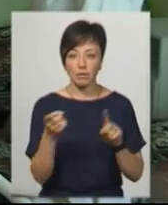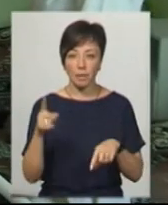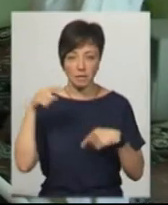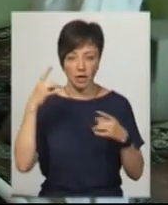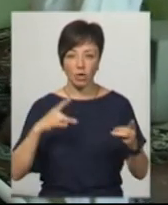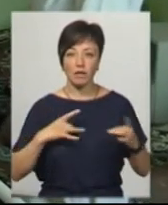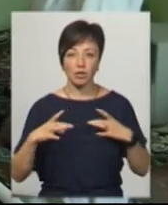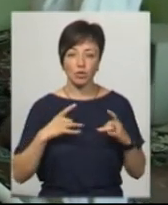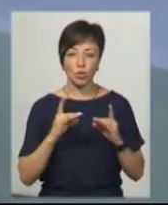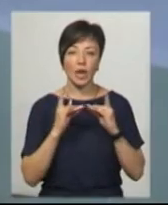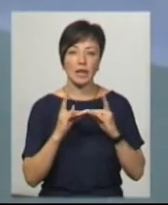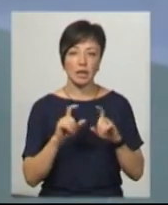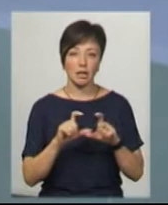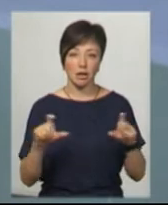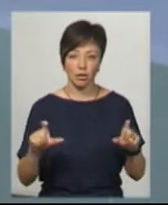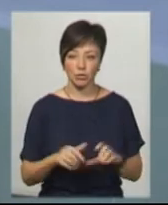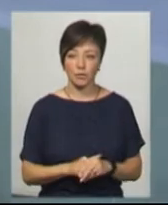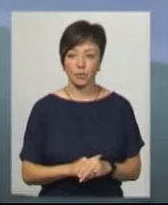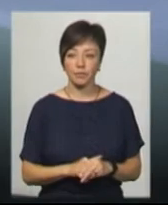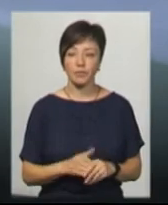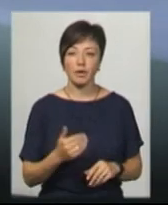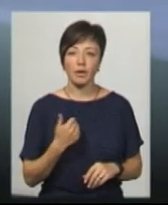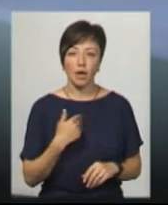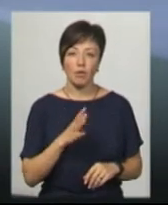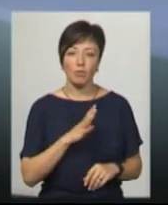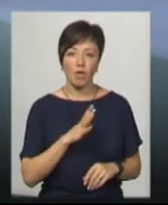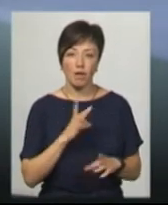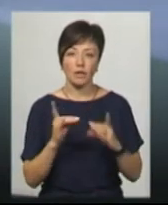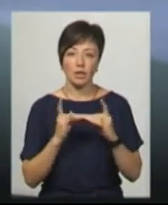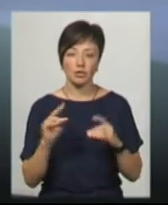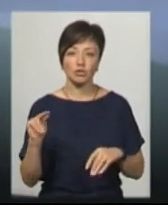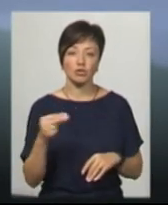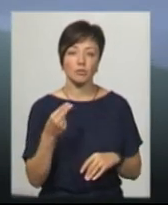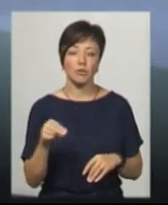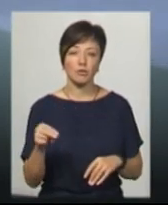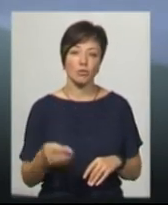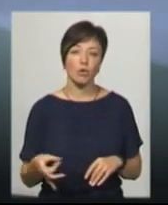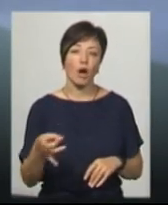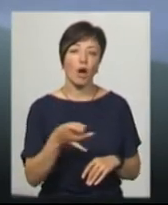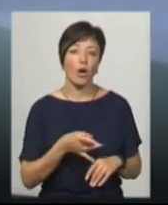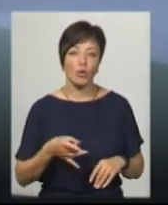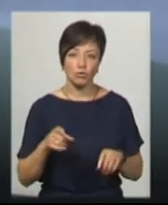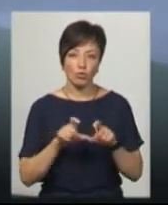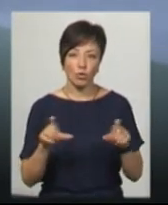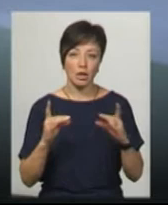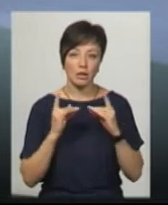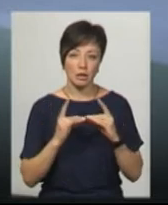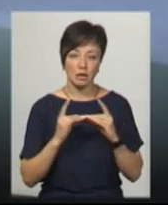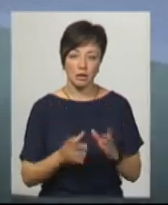психоневрологічного інтернату. Я була в інтернаті в Чемерівському районі. В Голинищі? Так, школа інтерната.